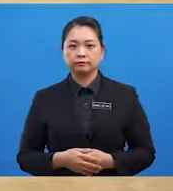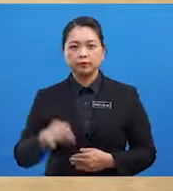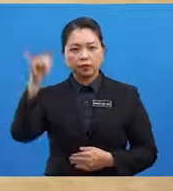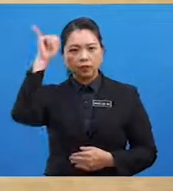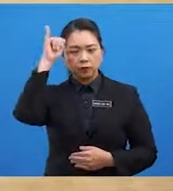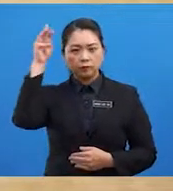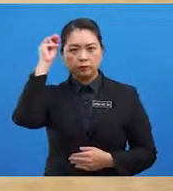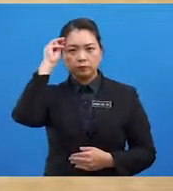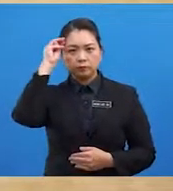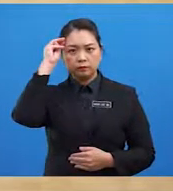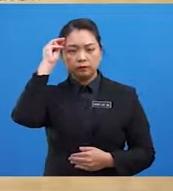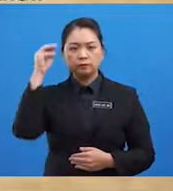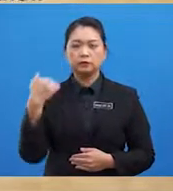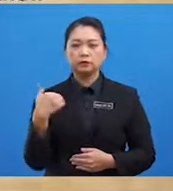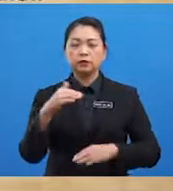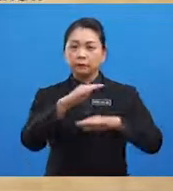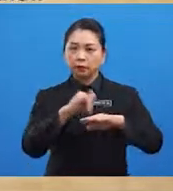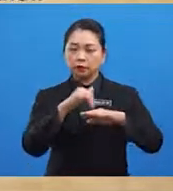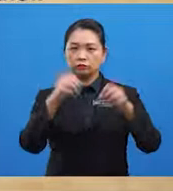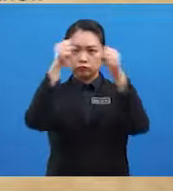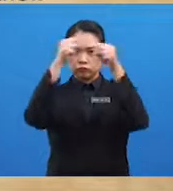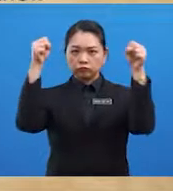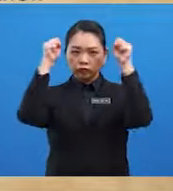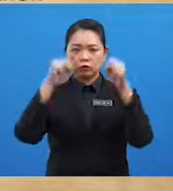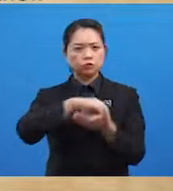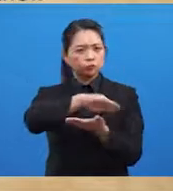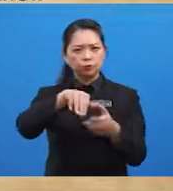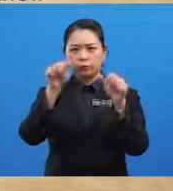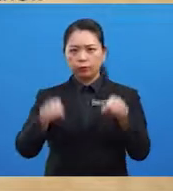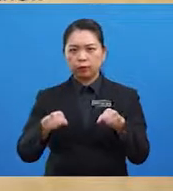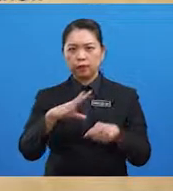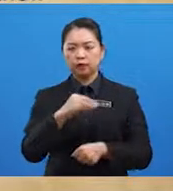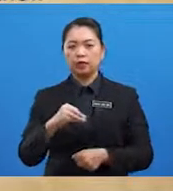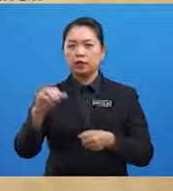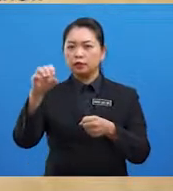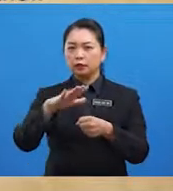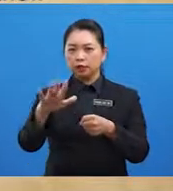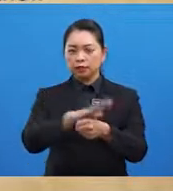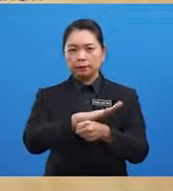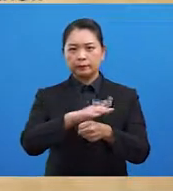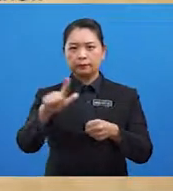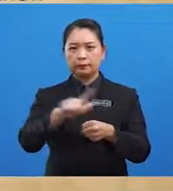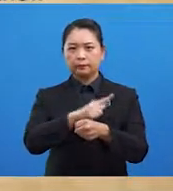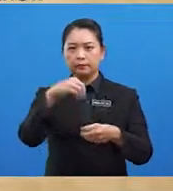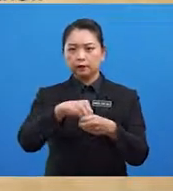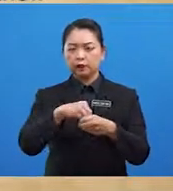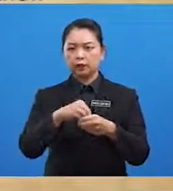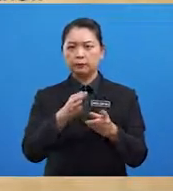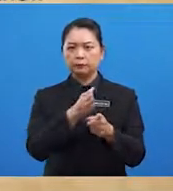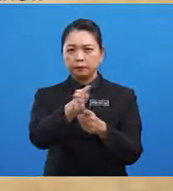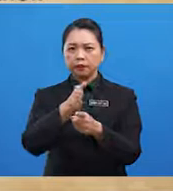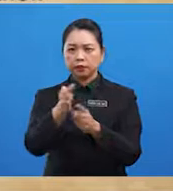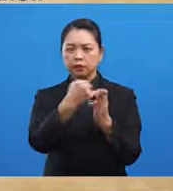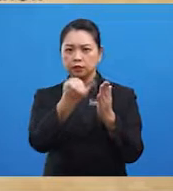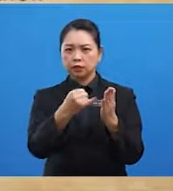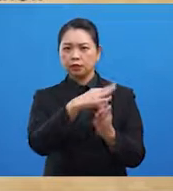Majid dianggap sarjana serba boleh dan serba lengkap dalam bidang seni